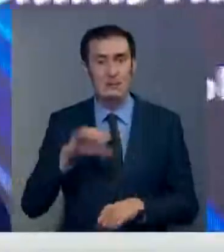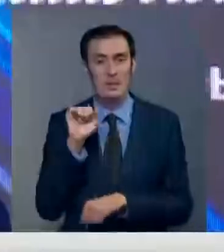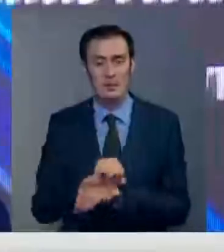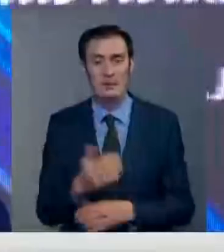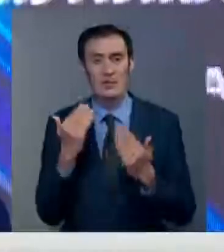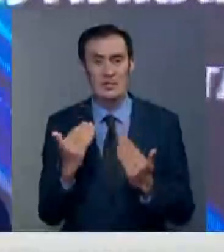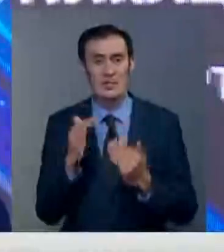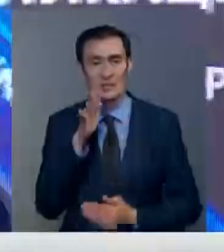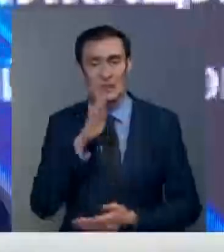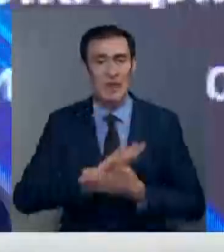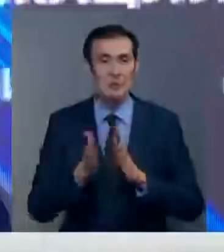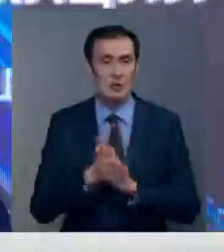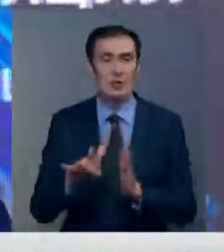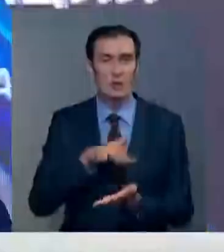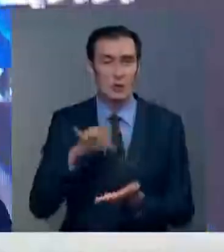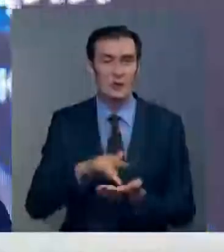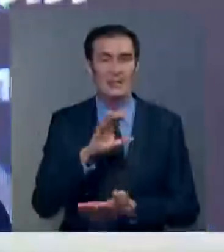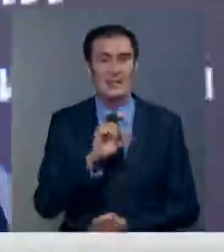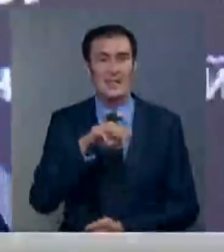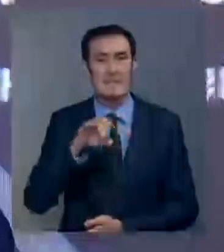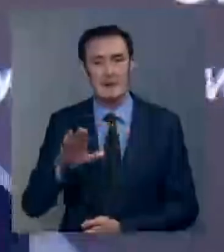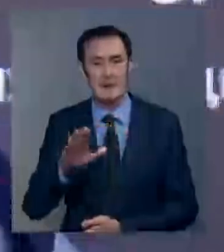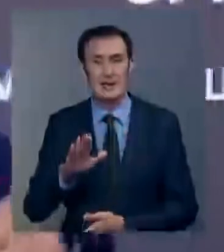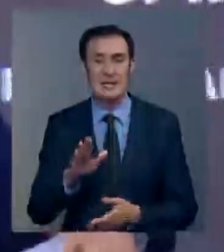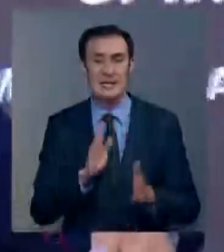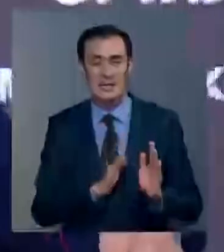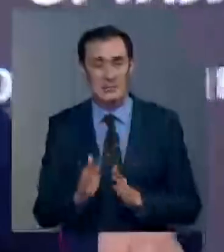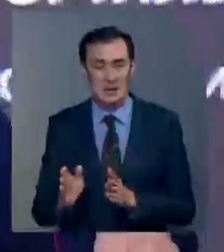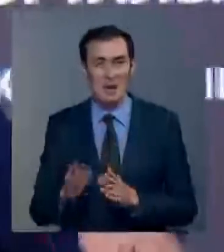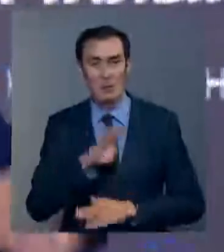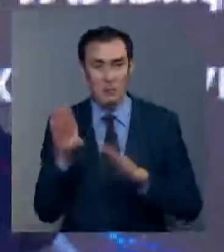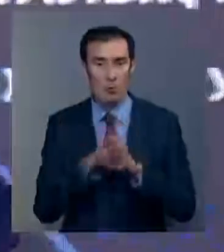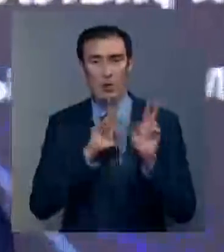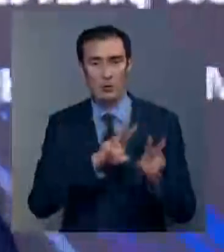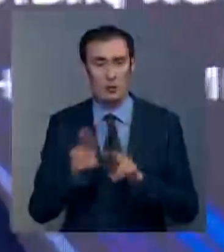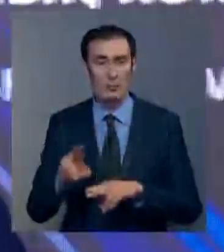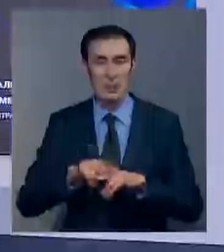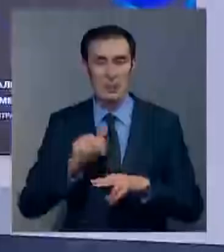В настоящее время обстановка в городе Сатпаев стабильная. Ситуация находится под контролем.